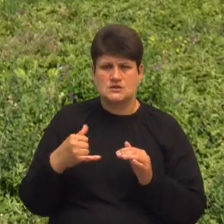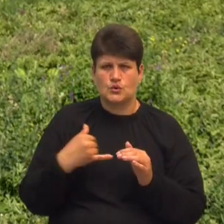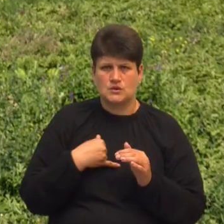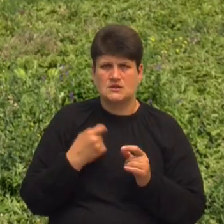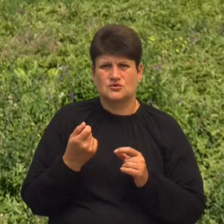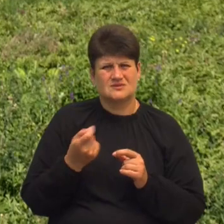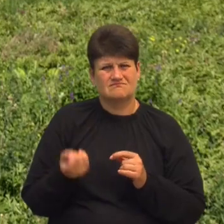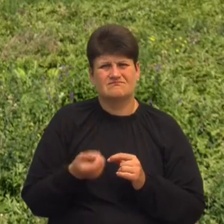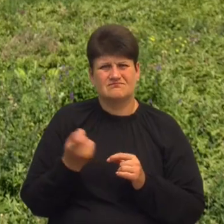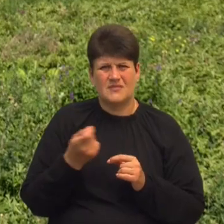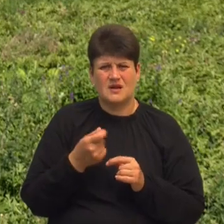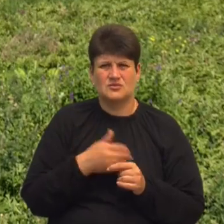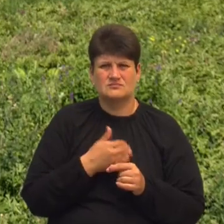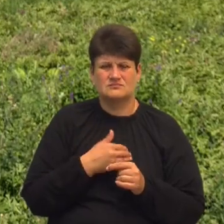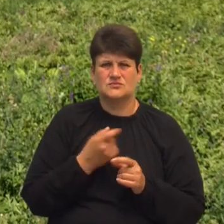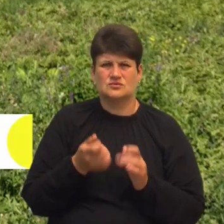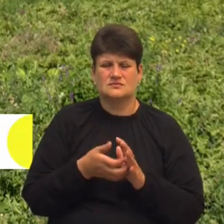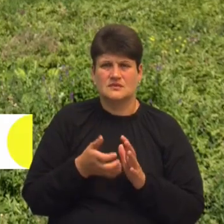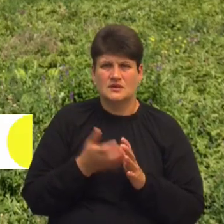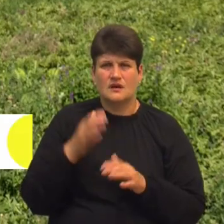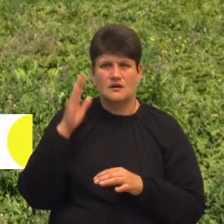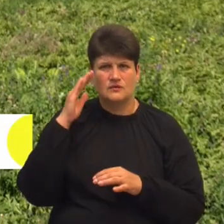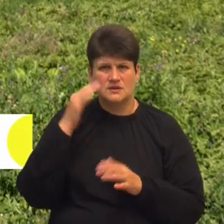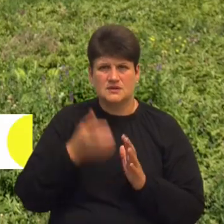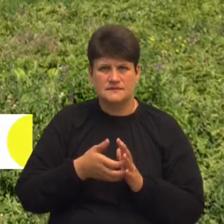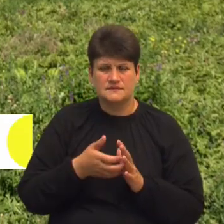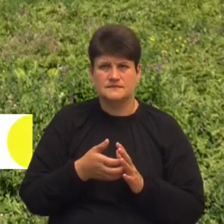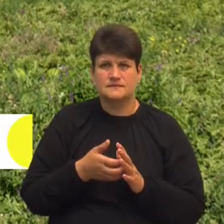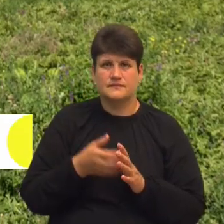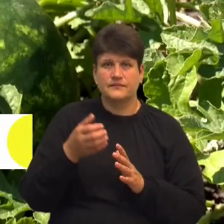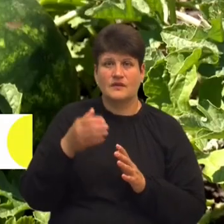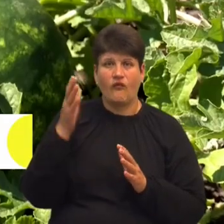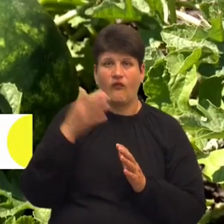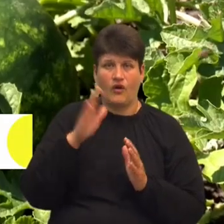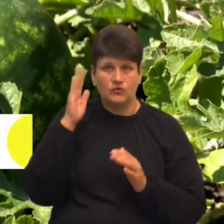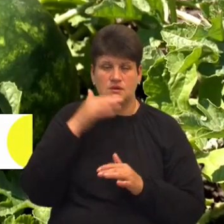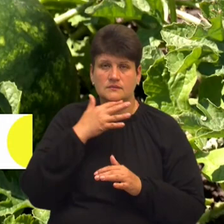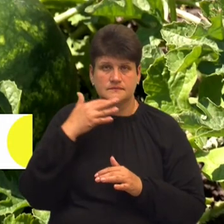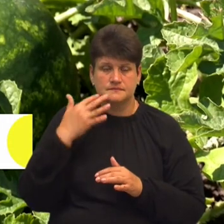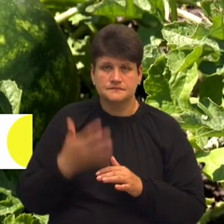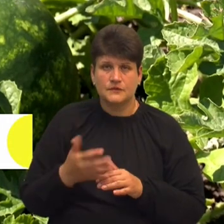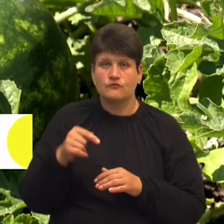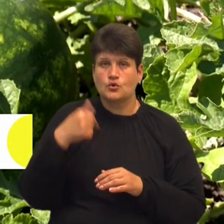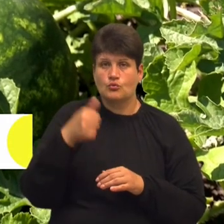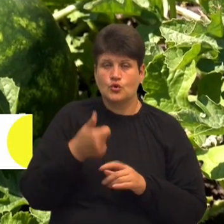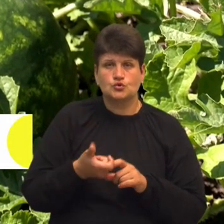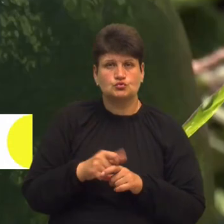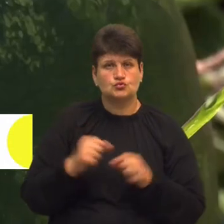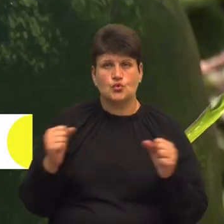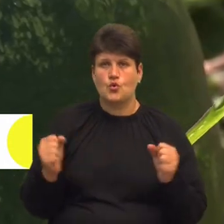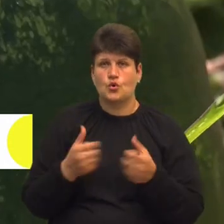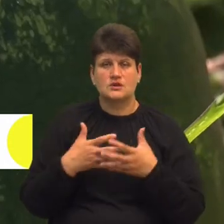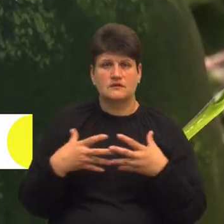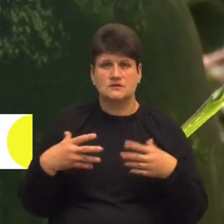температур також, води, як кажуть, слава Богу, хватає. Цього року дуже холодна весна і дуже